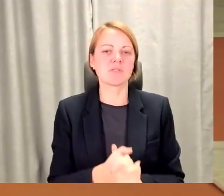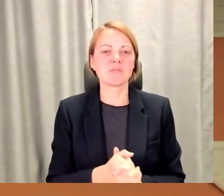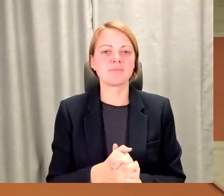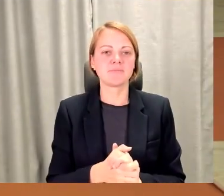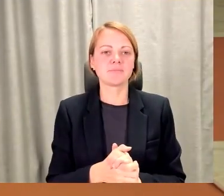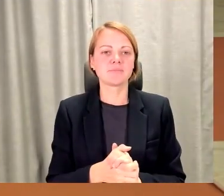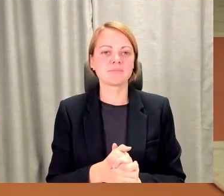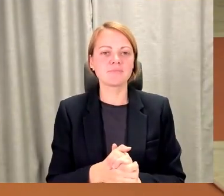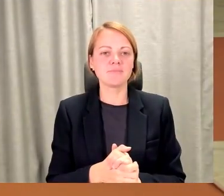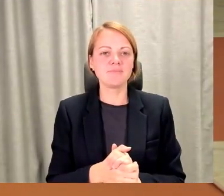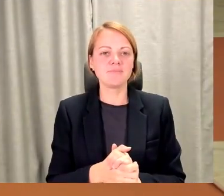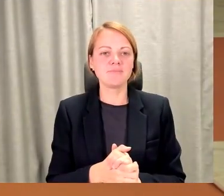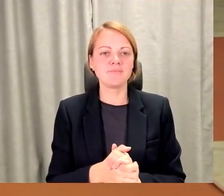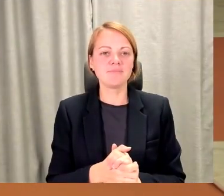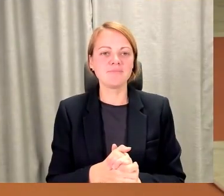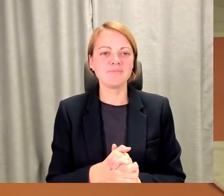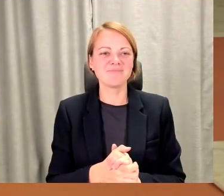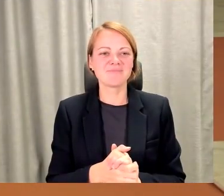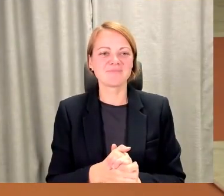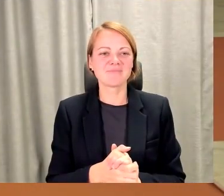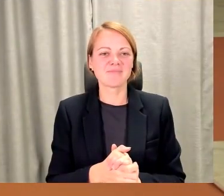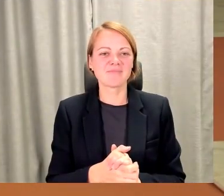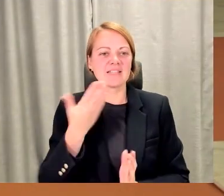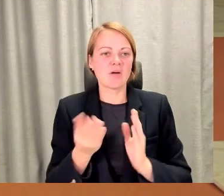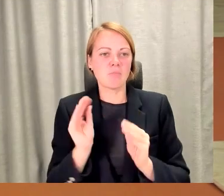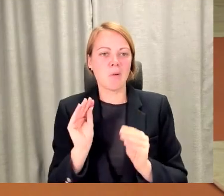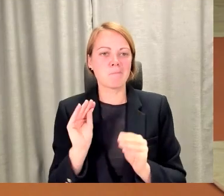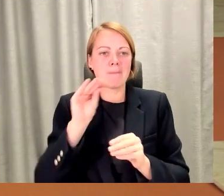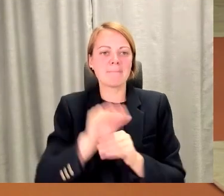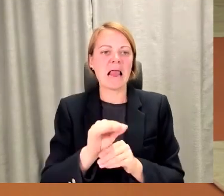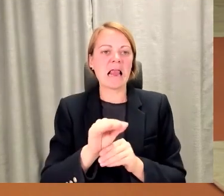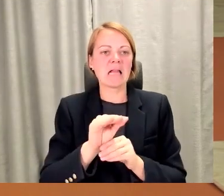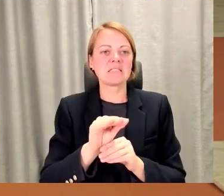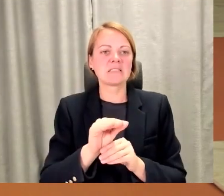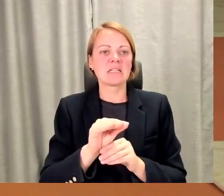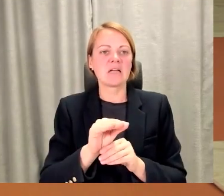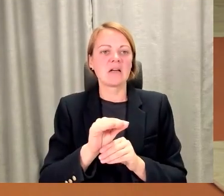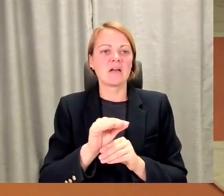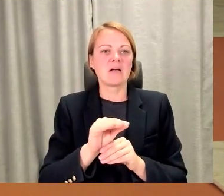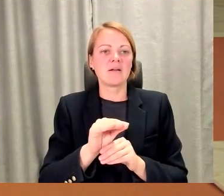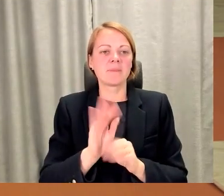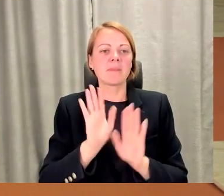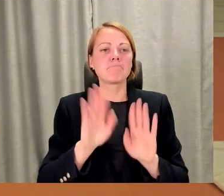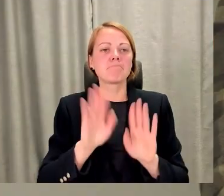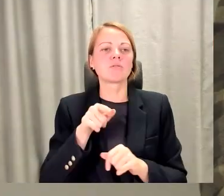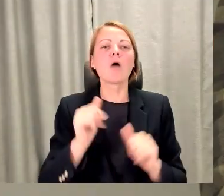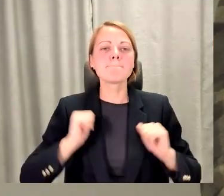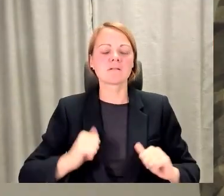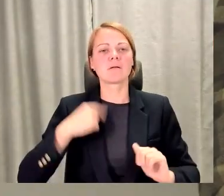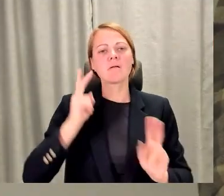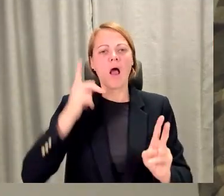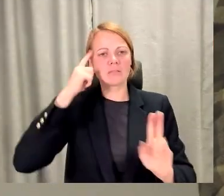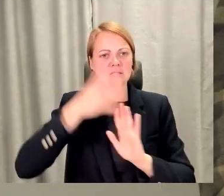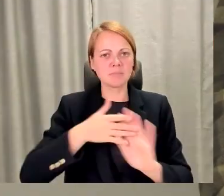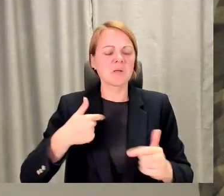Jā, es varbūt varu papildināt par to, kā sevi nomīrināt, kā saprast, ka visi kārtībā